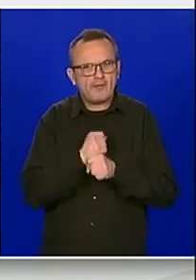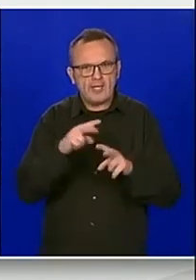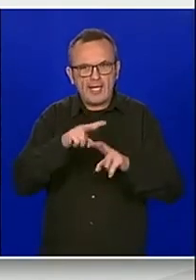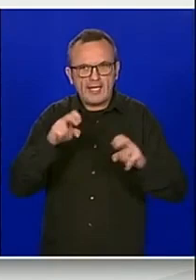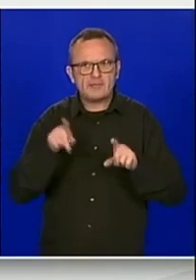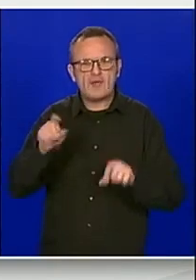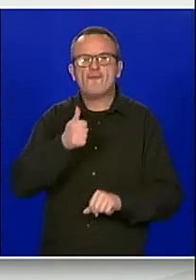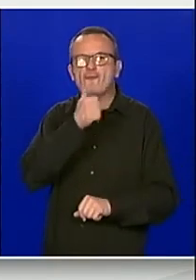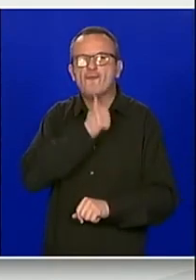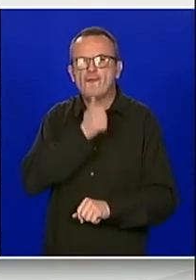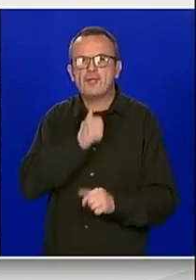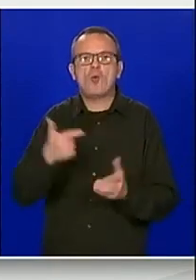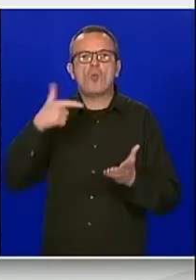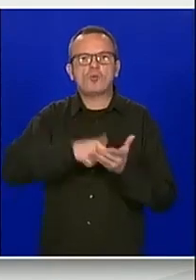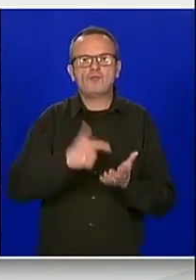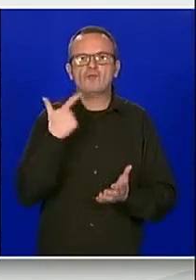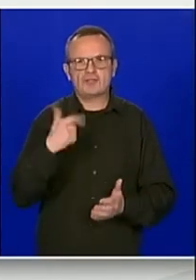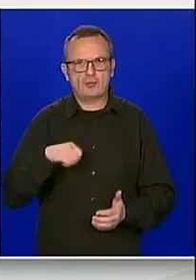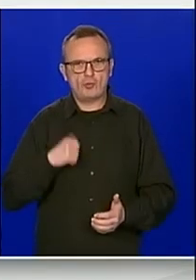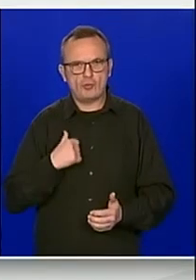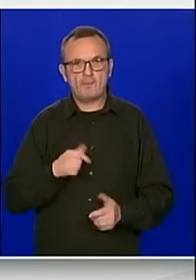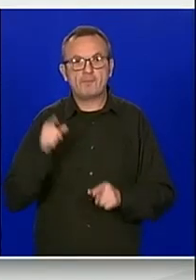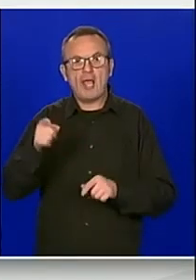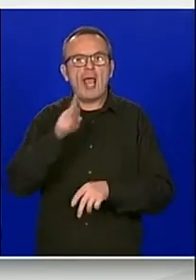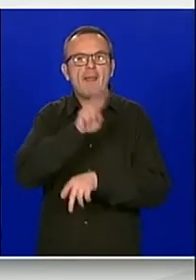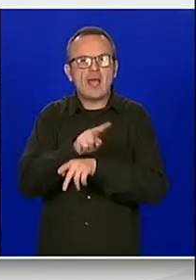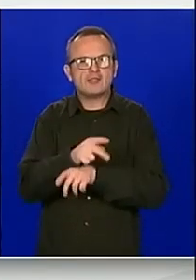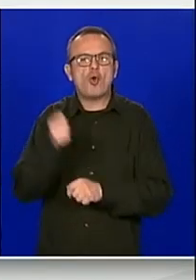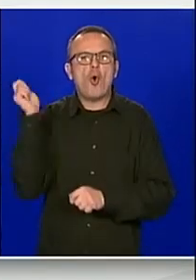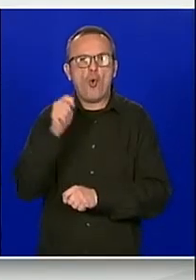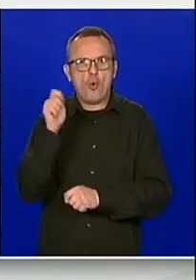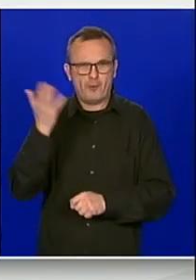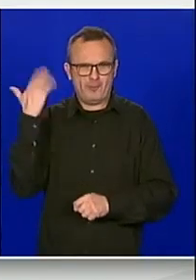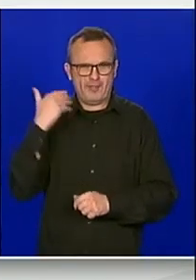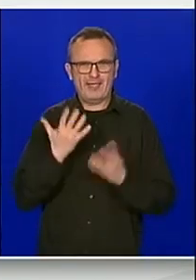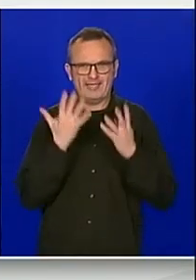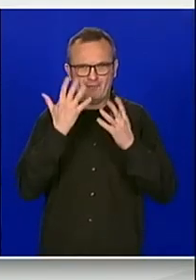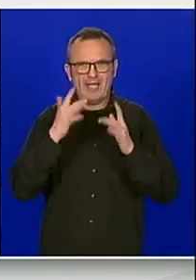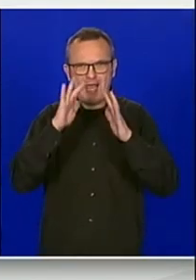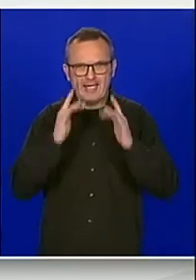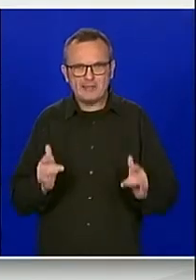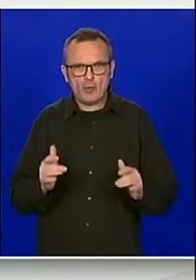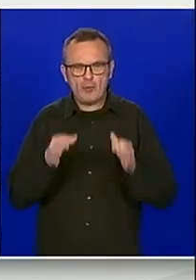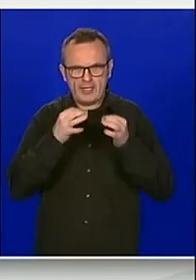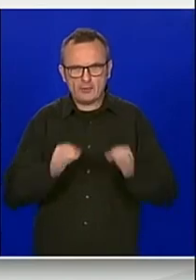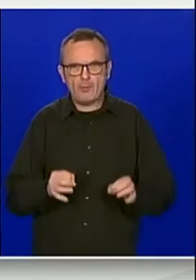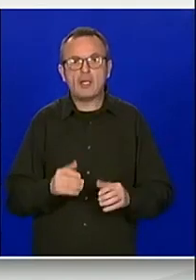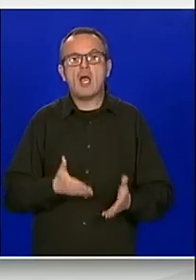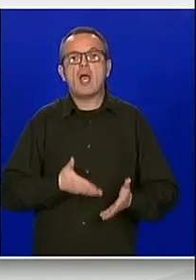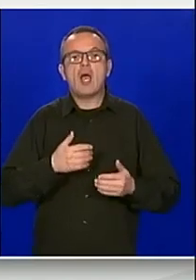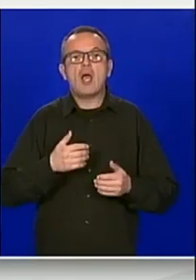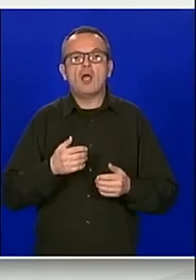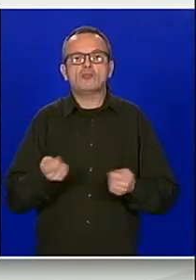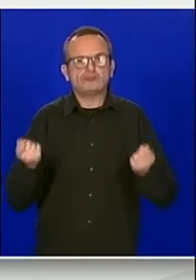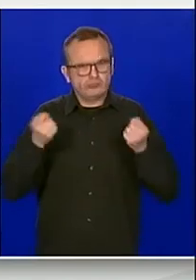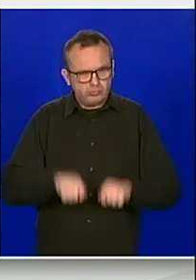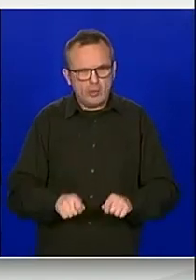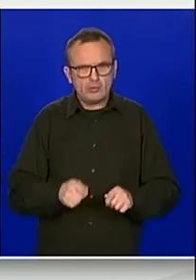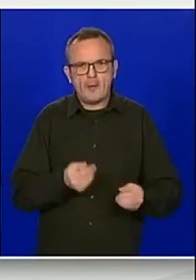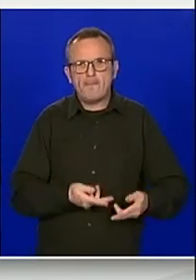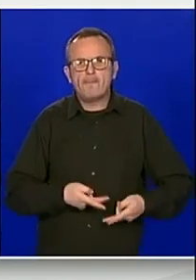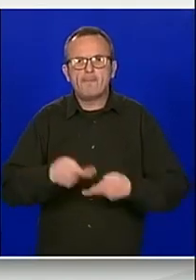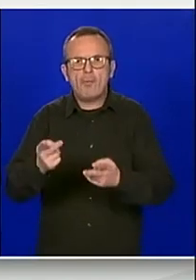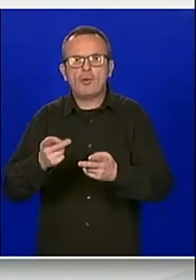2020. godinu. Nadzorni odbor je inače na sjednici odružene 9. listopada donio zaključak o davanju predloga vladi za imenovanje ovolaštvenog